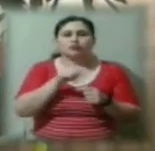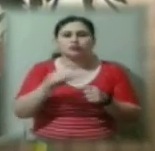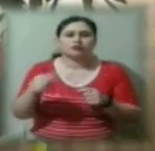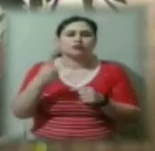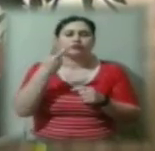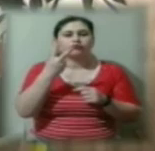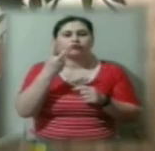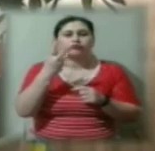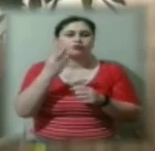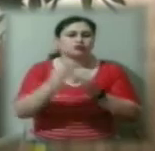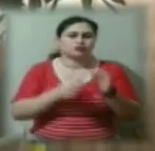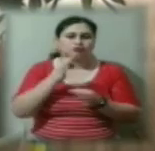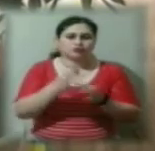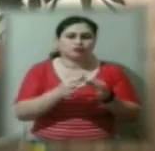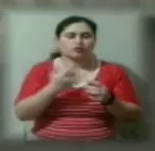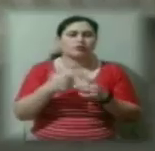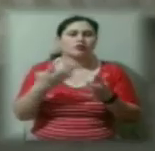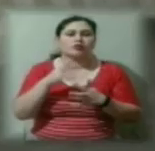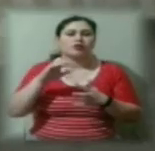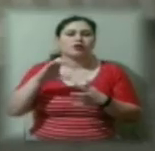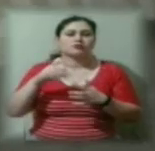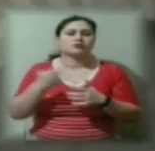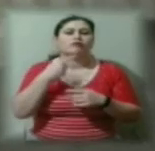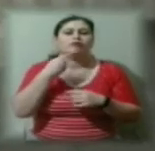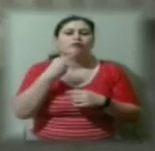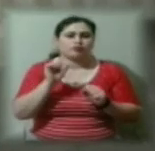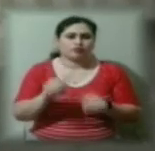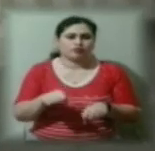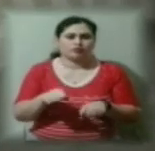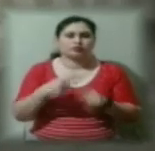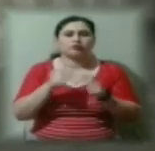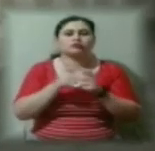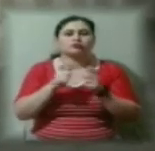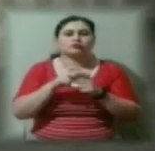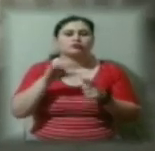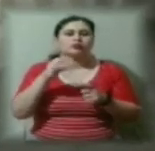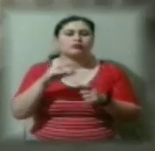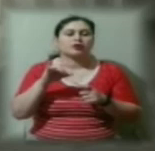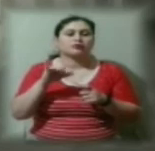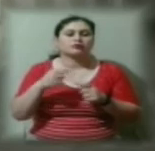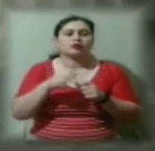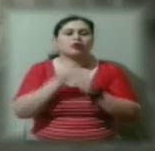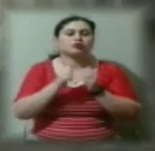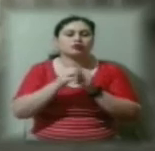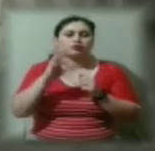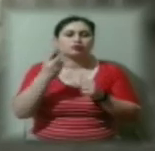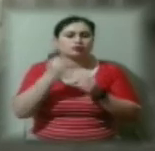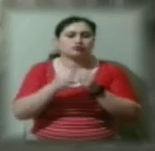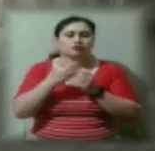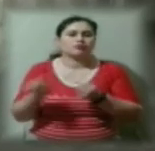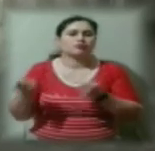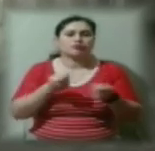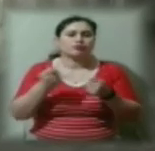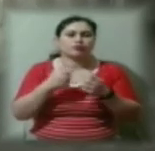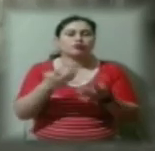про яку якість можна говорити. За словами Сергія Берез та щодня швидка привозить до приймального відділення від двох до